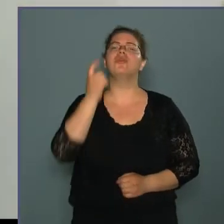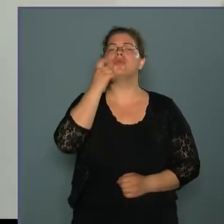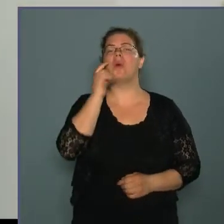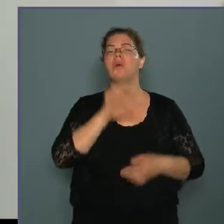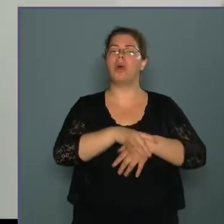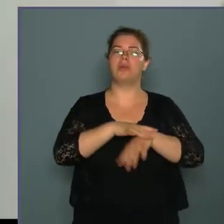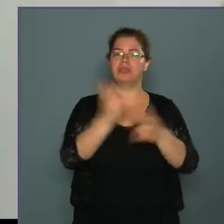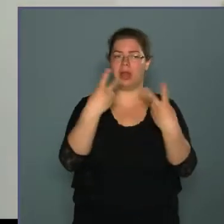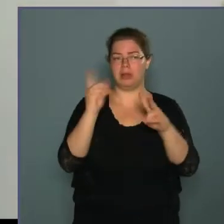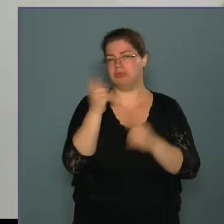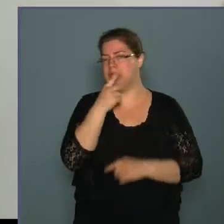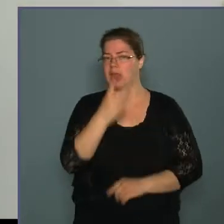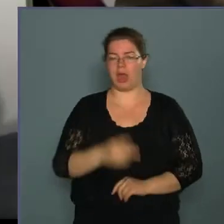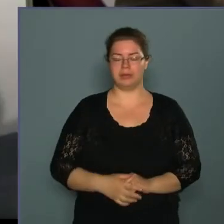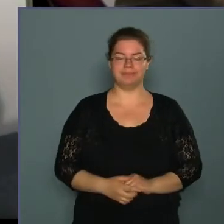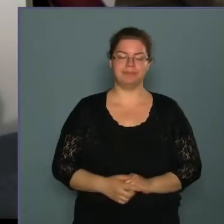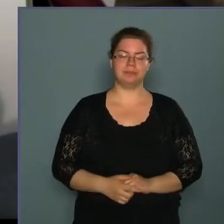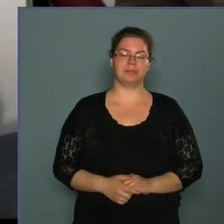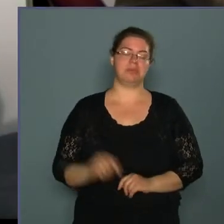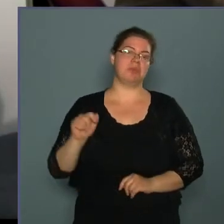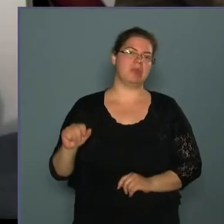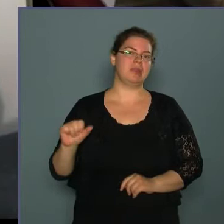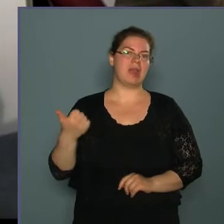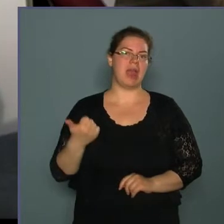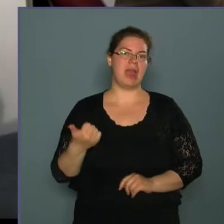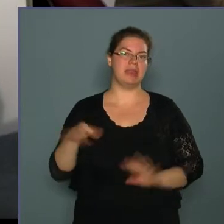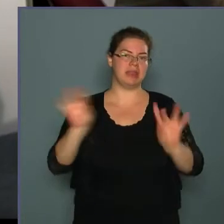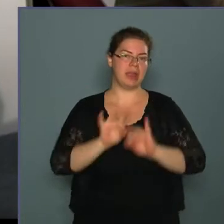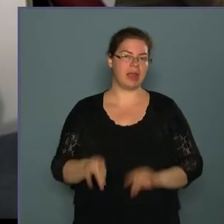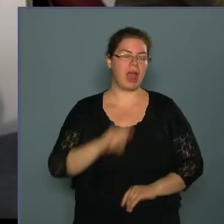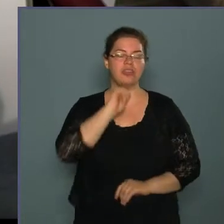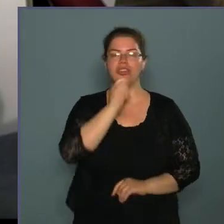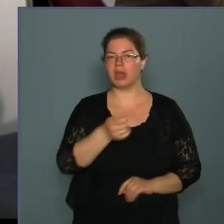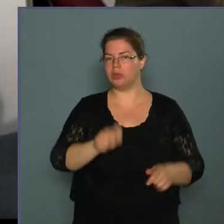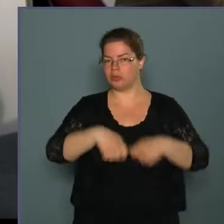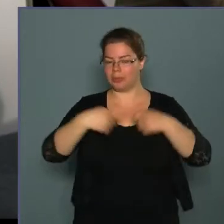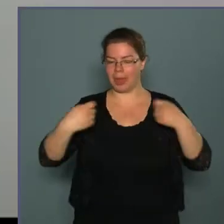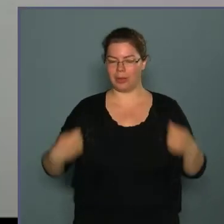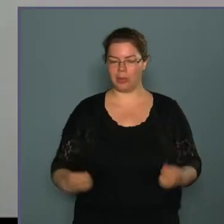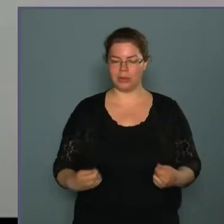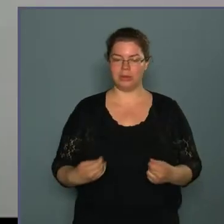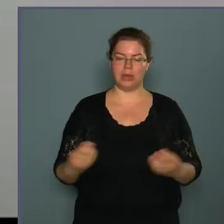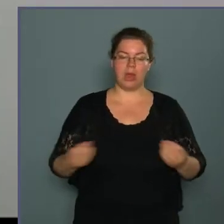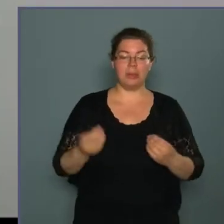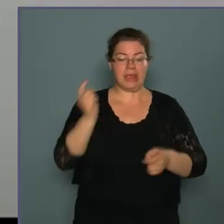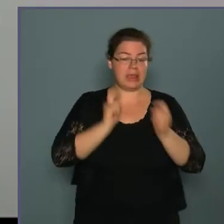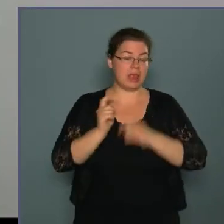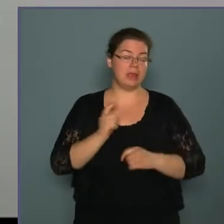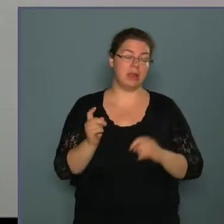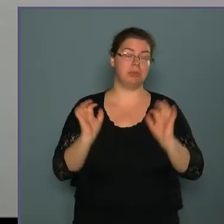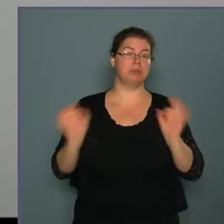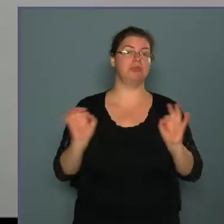Fogorvosi ellátásban mit lát? Azt egy céggel sikerült megoldjuk, ami szerintem